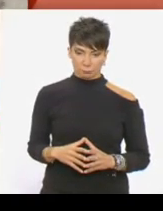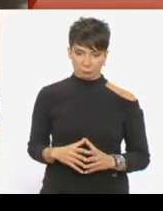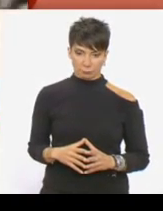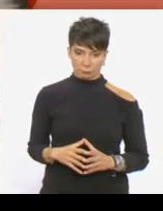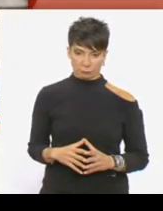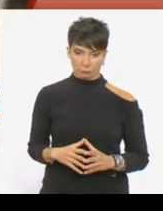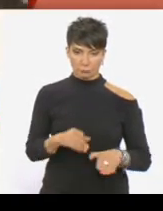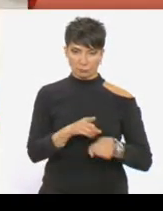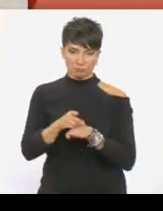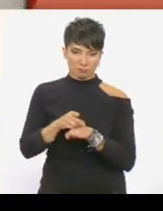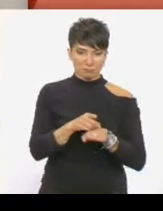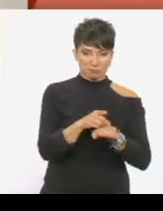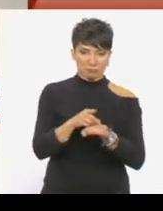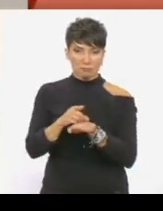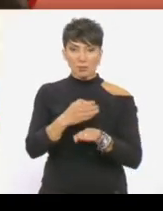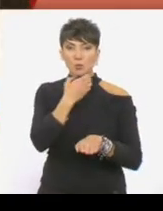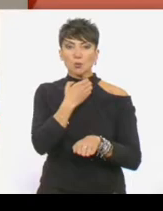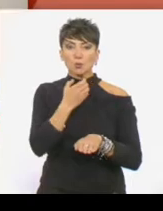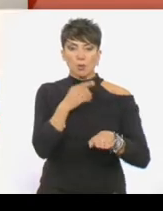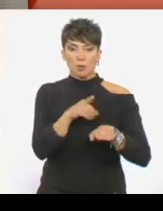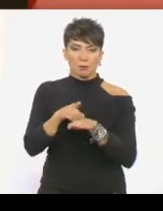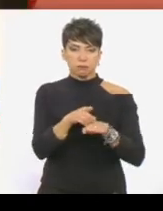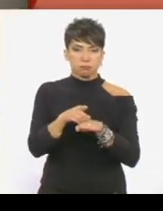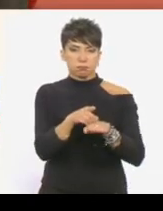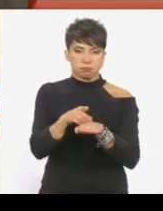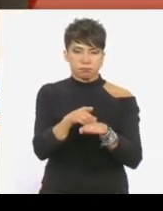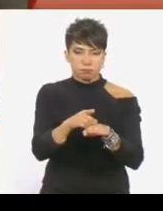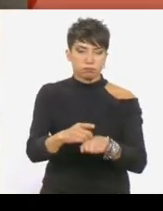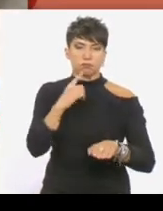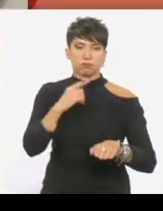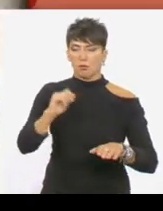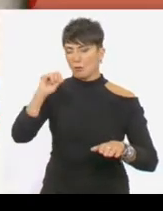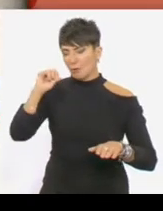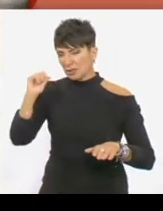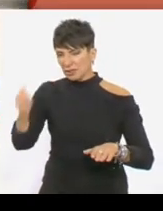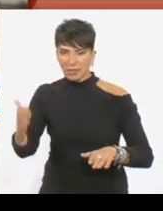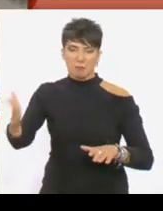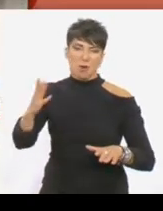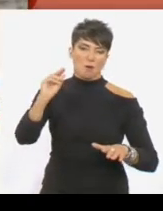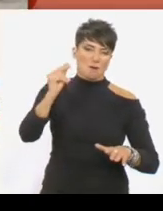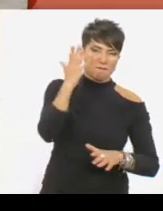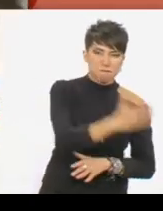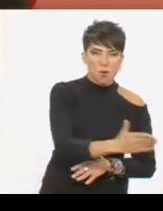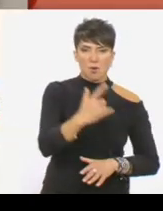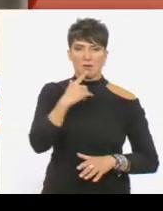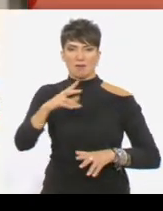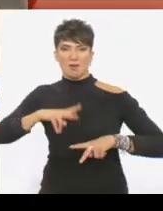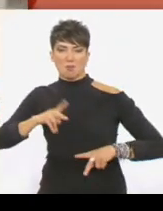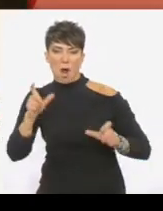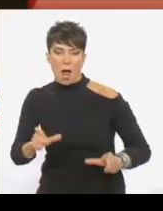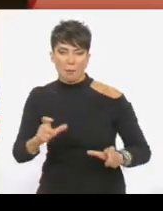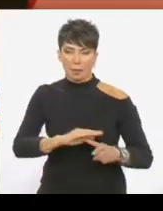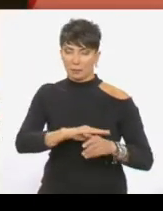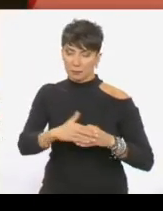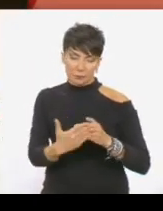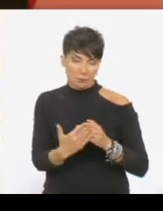Τα τάνξ ξεκινούν από το Γουδή, καταλαμβάνουν το Πεντάγωνο, τα Ανάκτορα, τη Βουλή και άλλα νευραλγικά σημεία. Η ημέρα που ξημερώνει βυθίζει